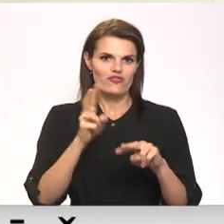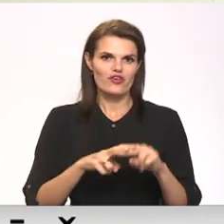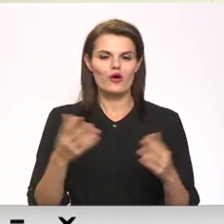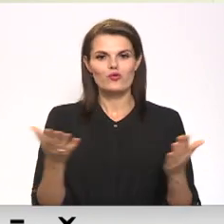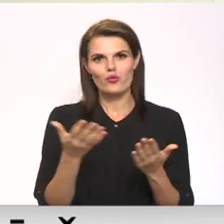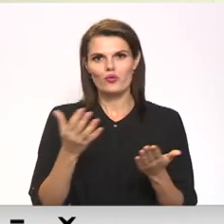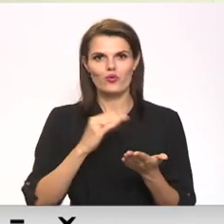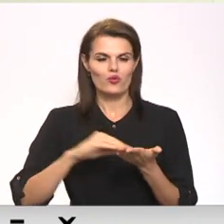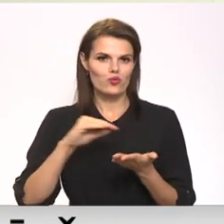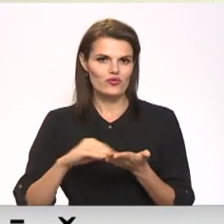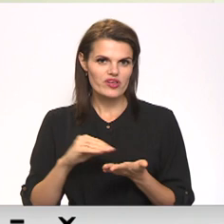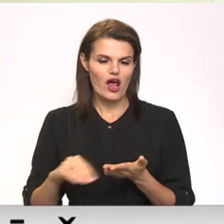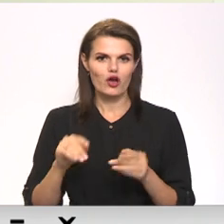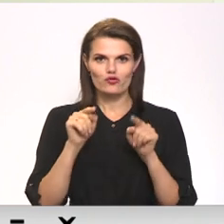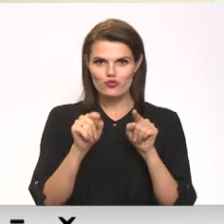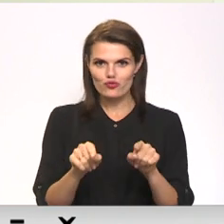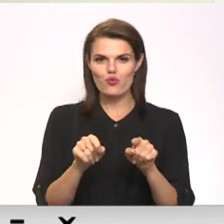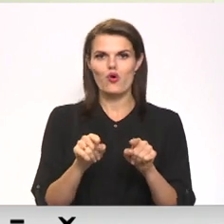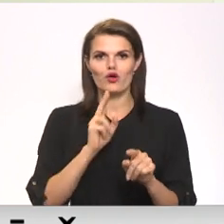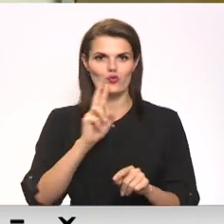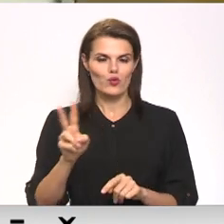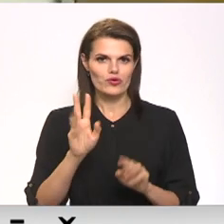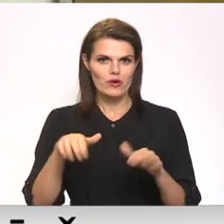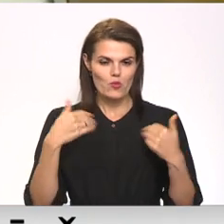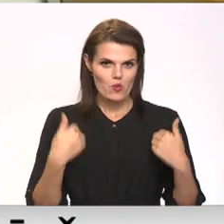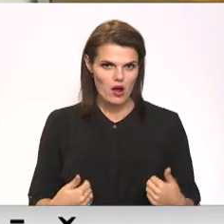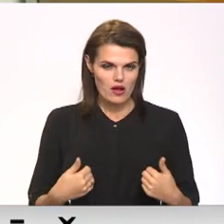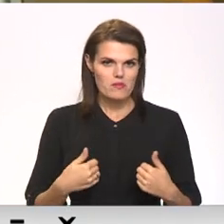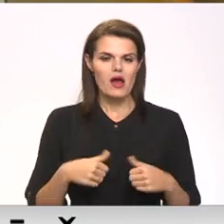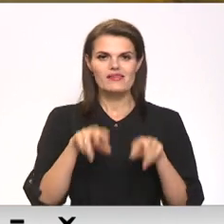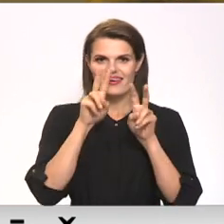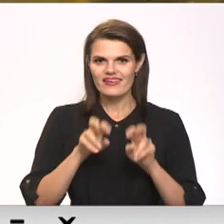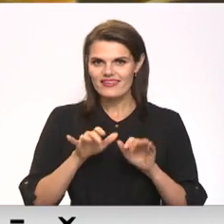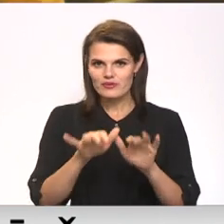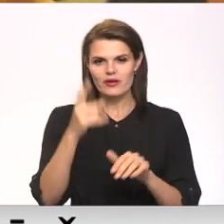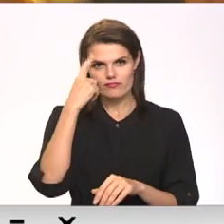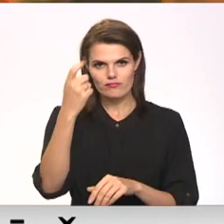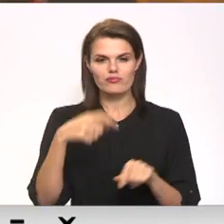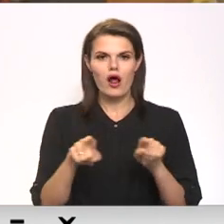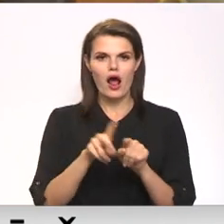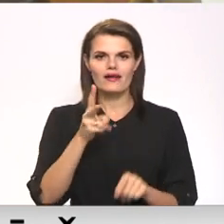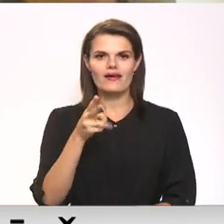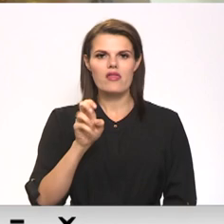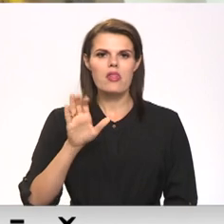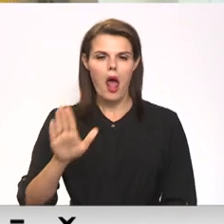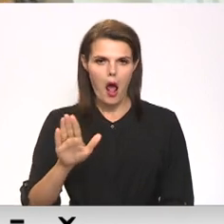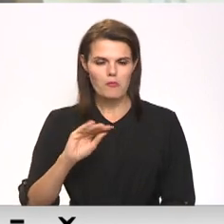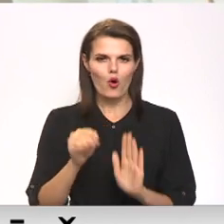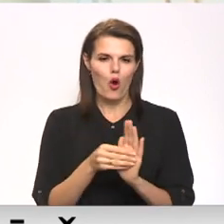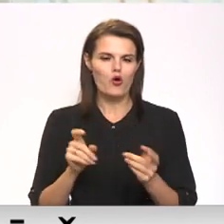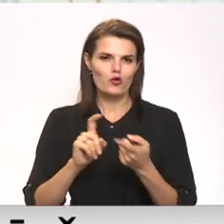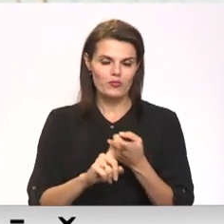uzrakstījuši šo te sūdzību. Par izmeklēšanu ir informēts arī korupcijas novēršanas un